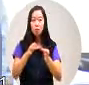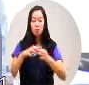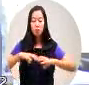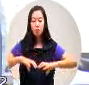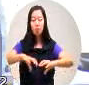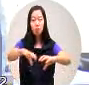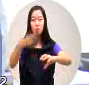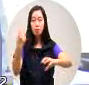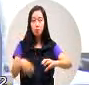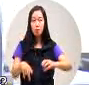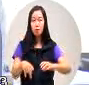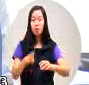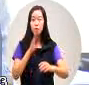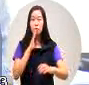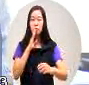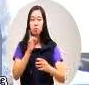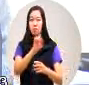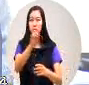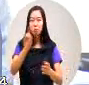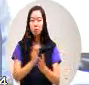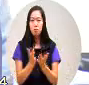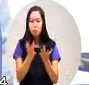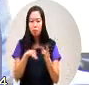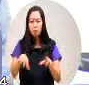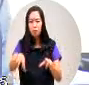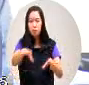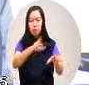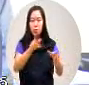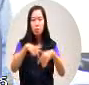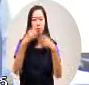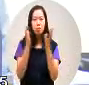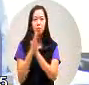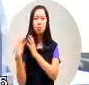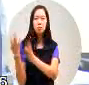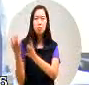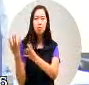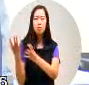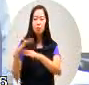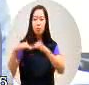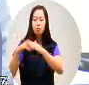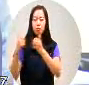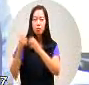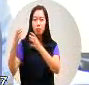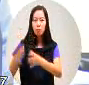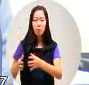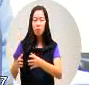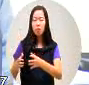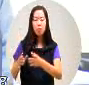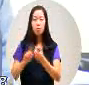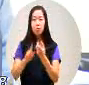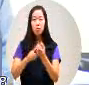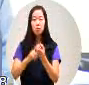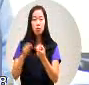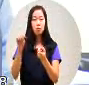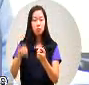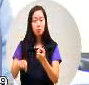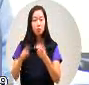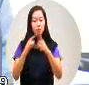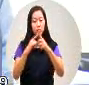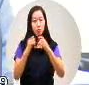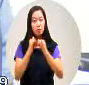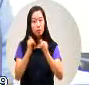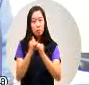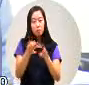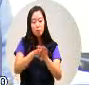或者是呢什么彩虹街都交给协会来办这是人民的